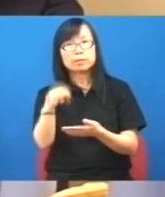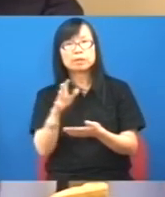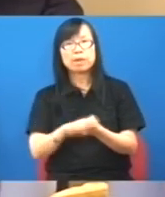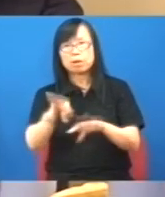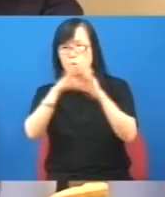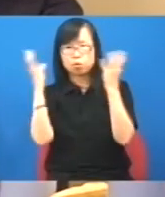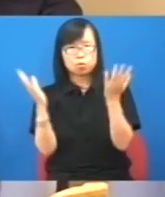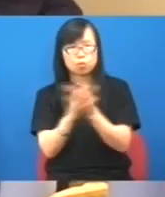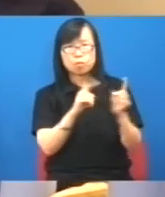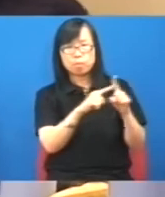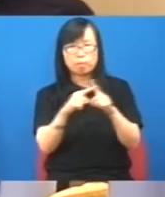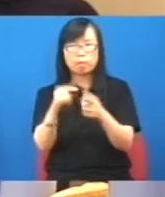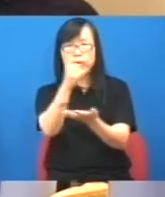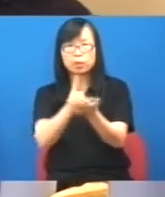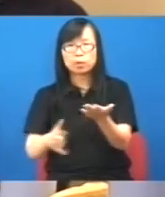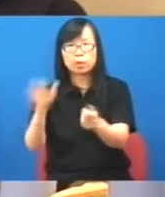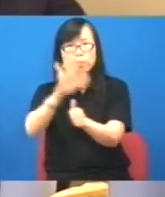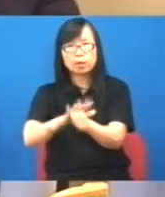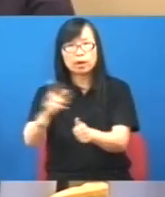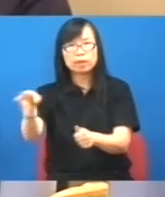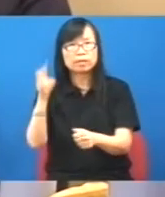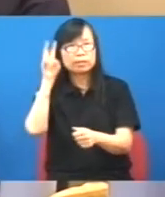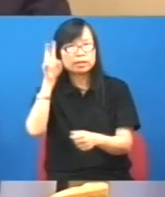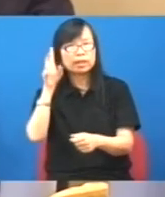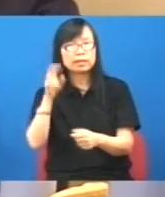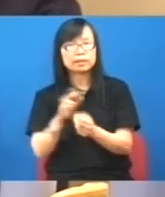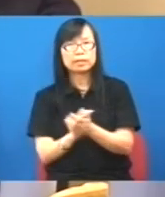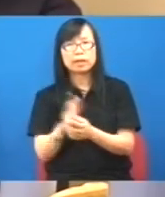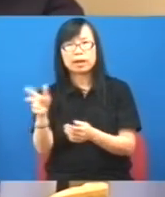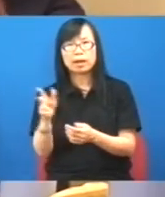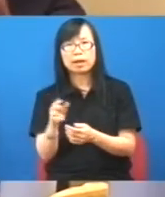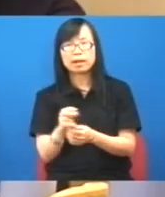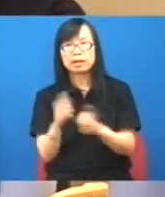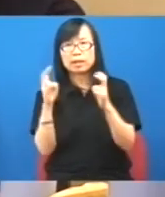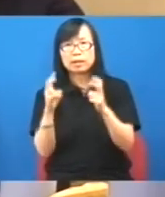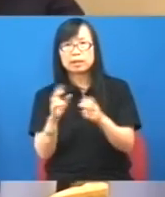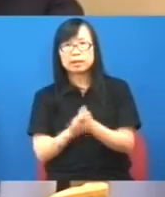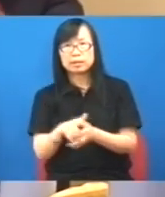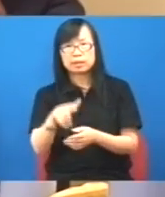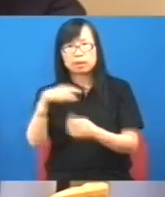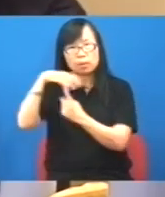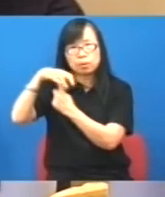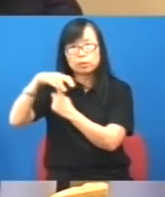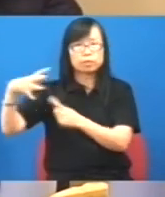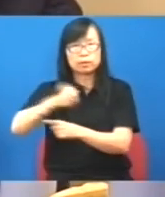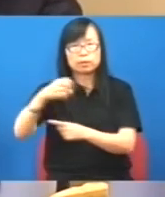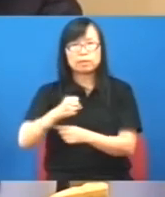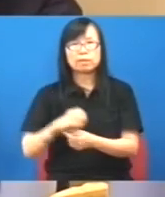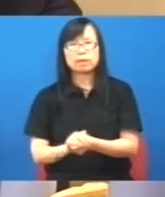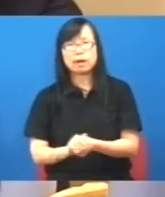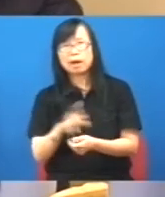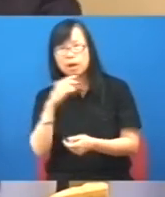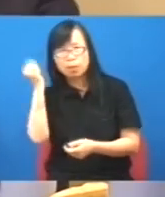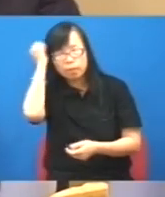革今天張建忠說很難的兩議員你知道又要搞強積金的2.5%有反